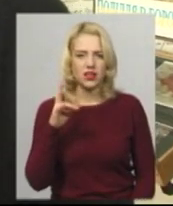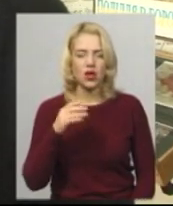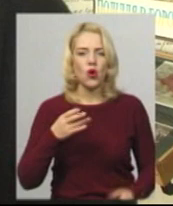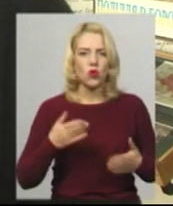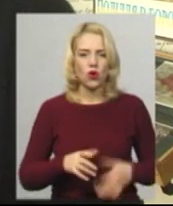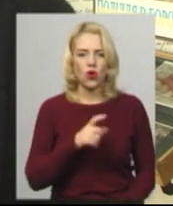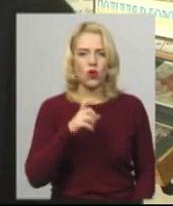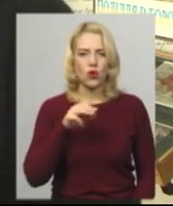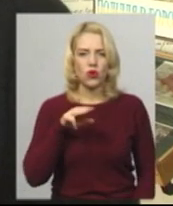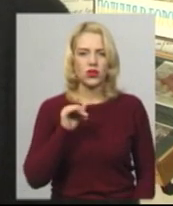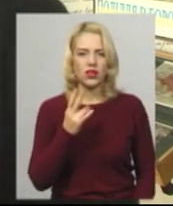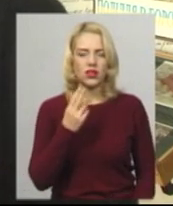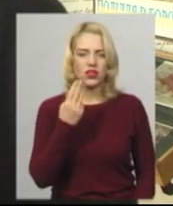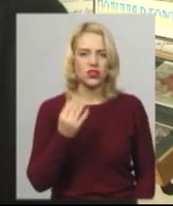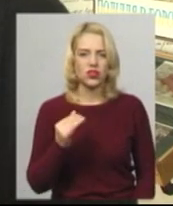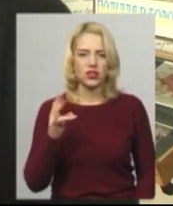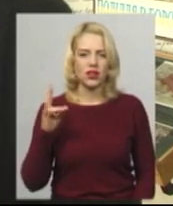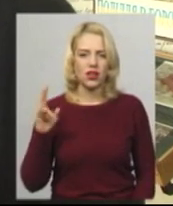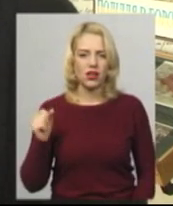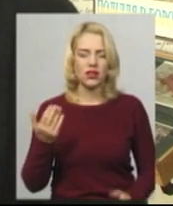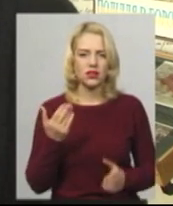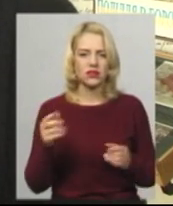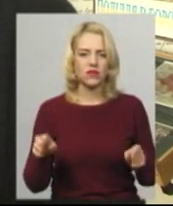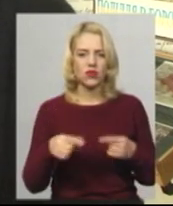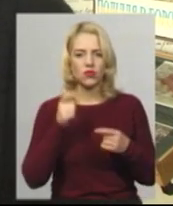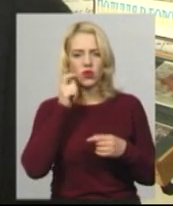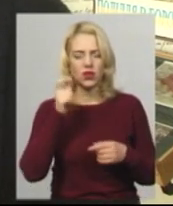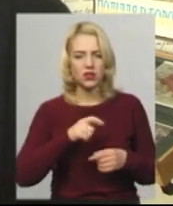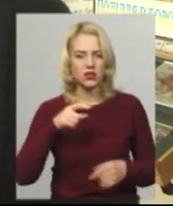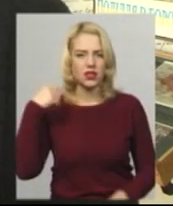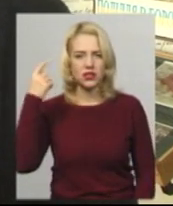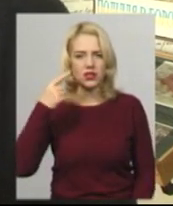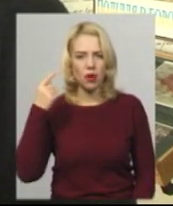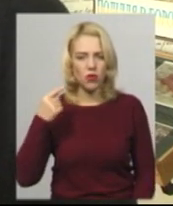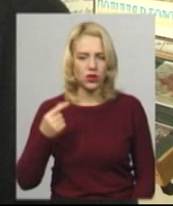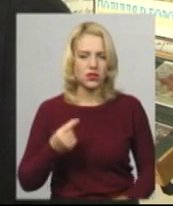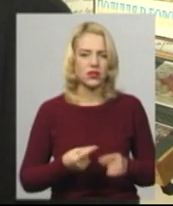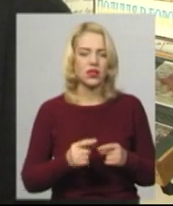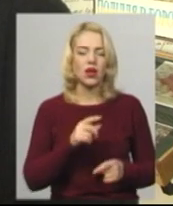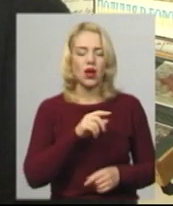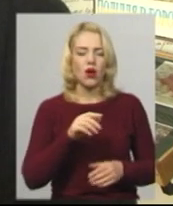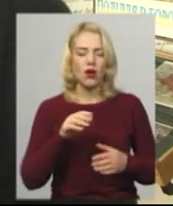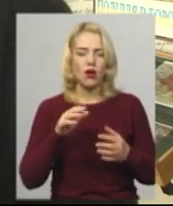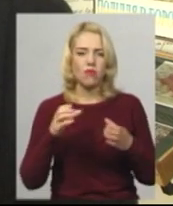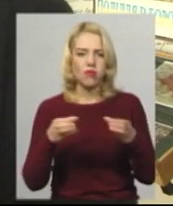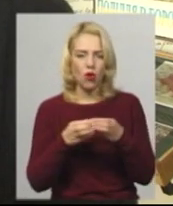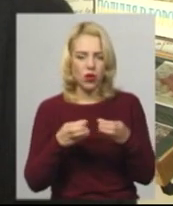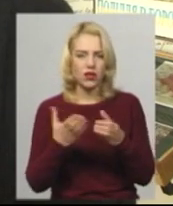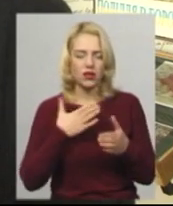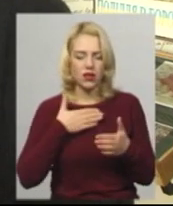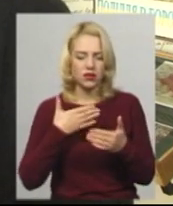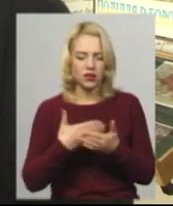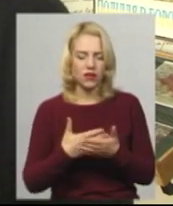створив український запорізький полк, який активно воював у складі